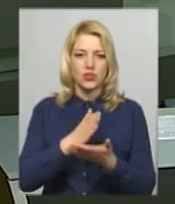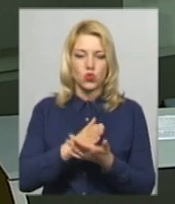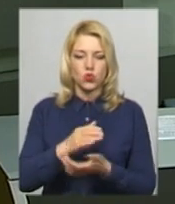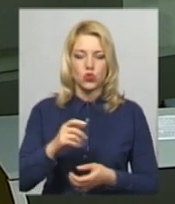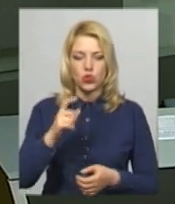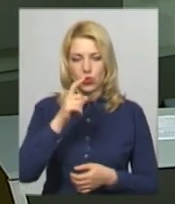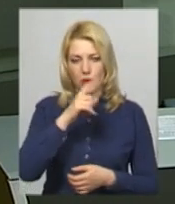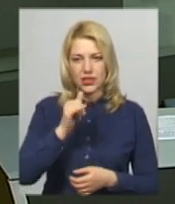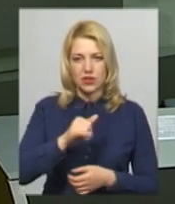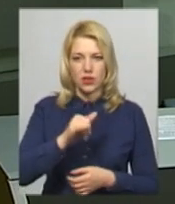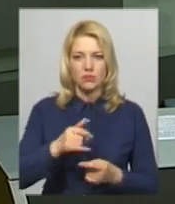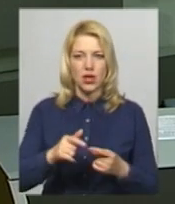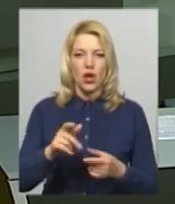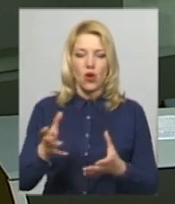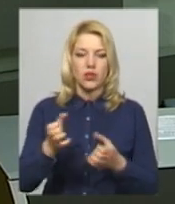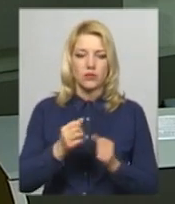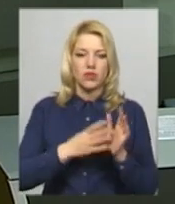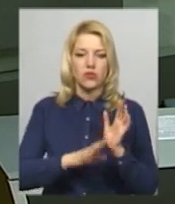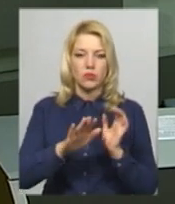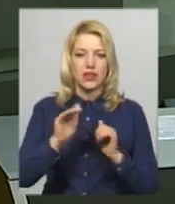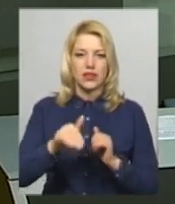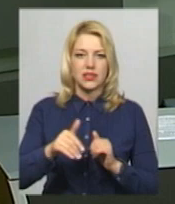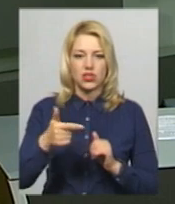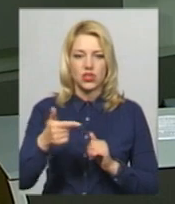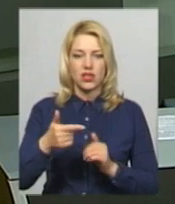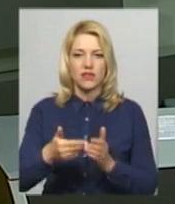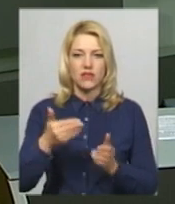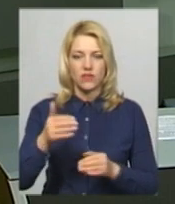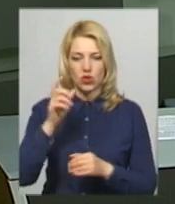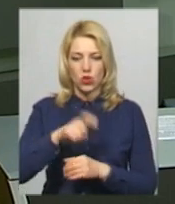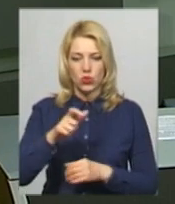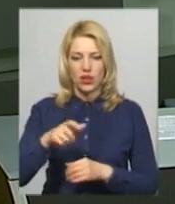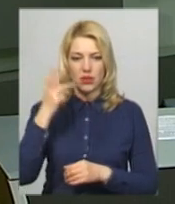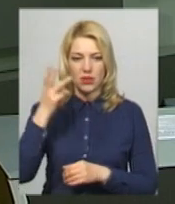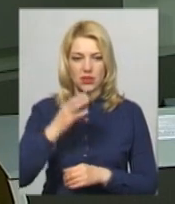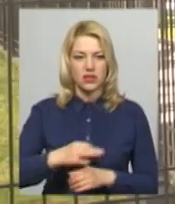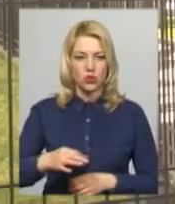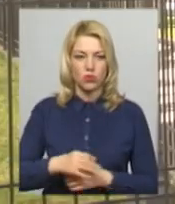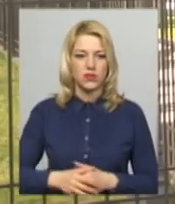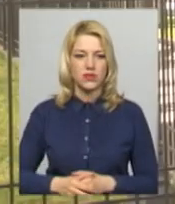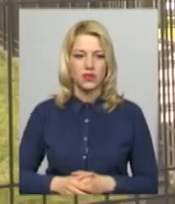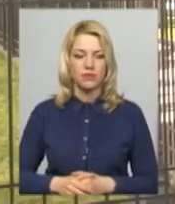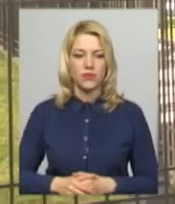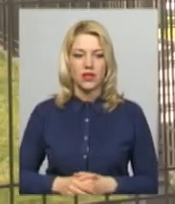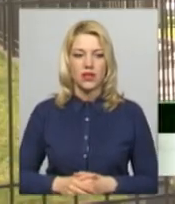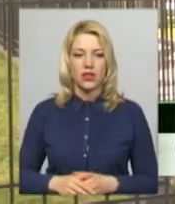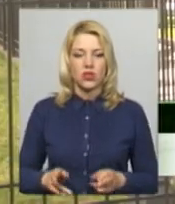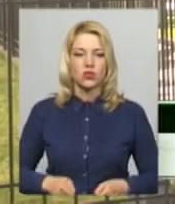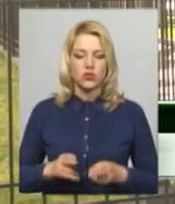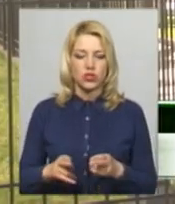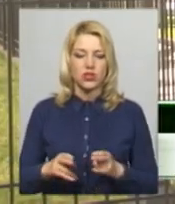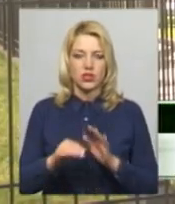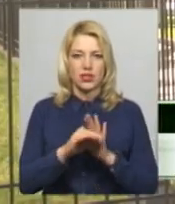підозрювані отримали 95 тисяч гривень від жителів Хмельницького та області. Вказана злочинна схема